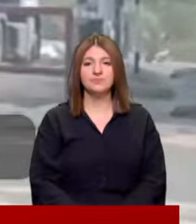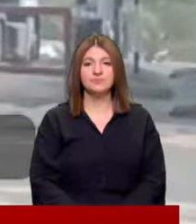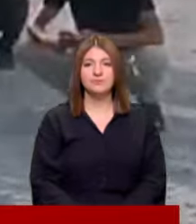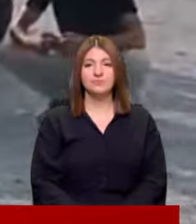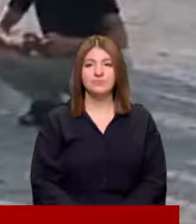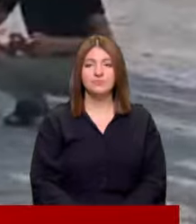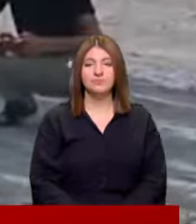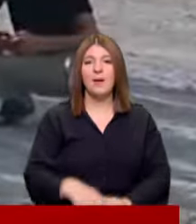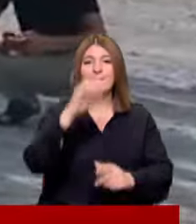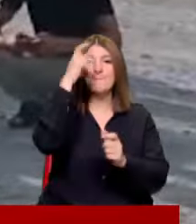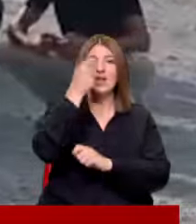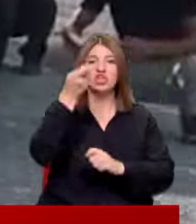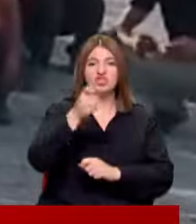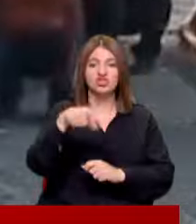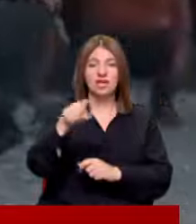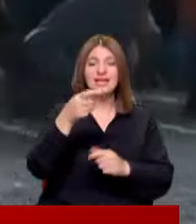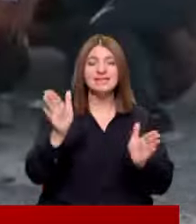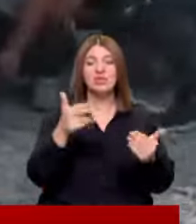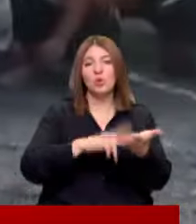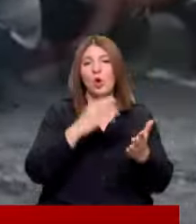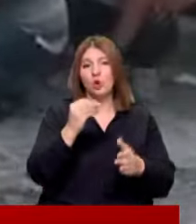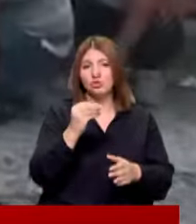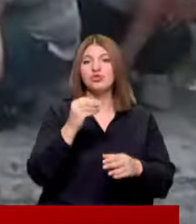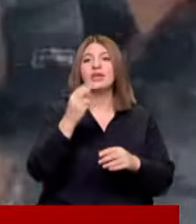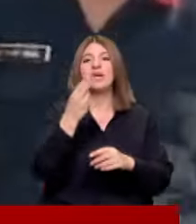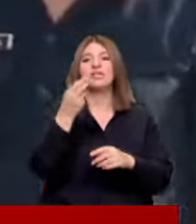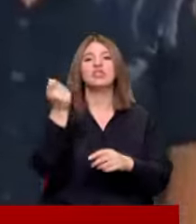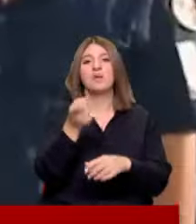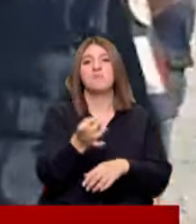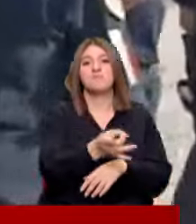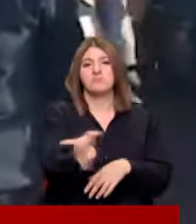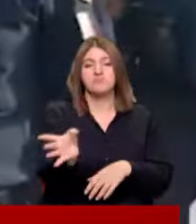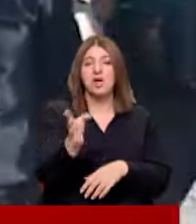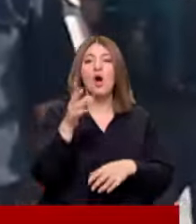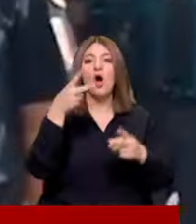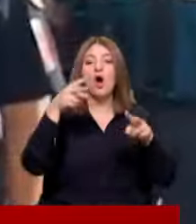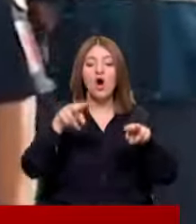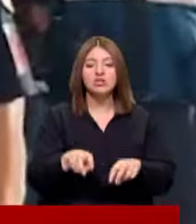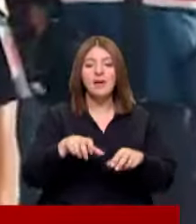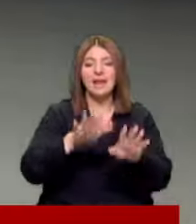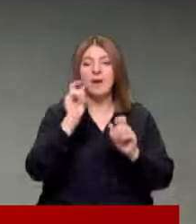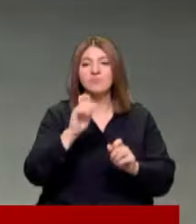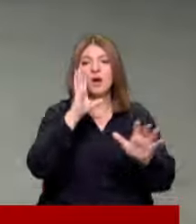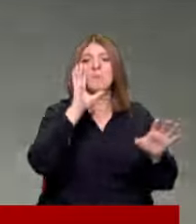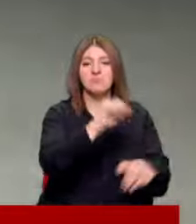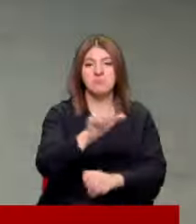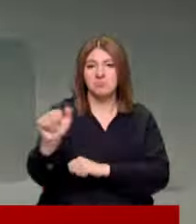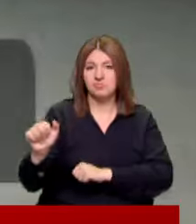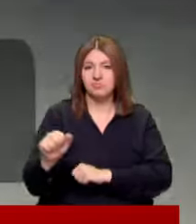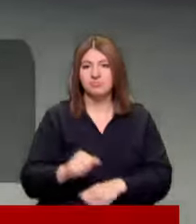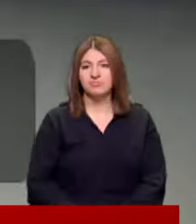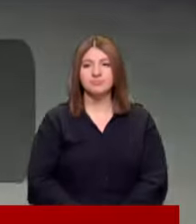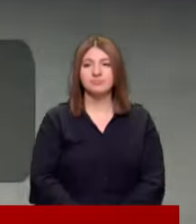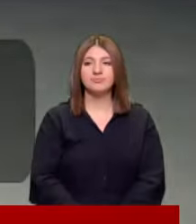feshedildi Maden işçileri sendikaya üye oldu 7 madenci işten çıkarıldı Oturma eylemi başlattılar gözaltına alındılar